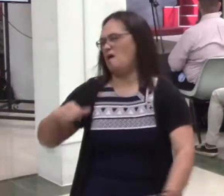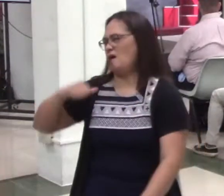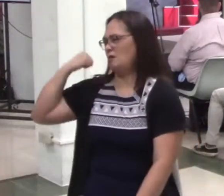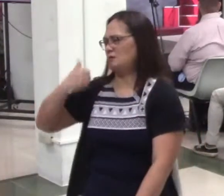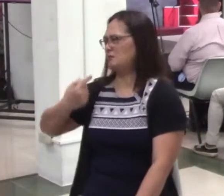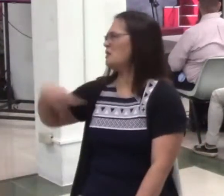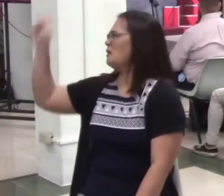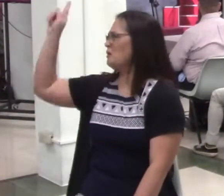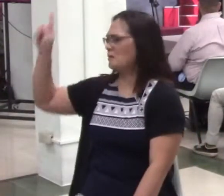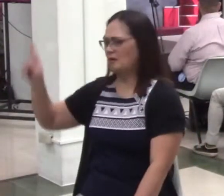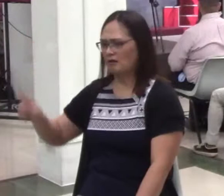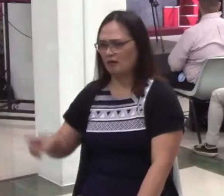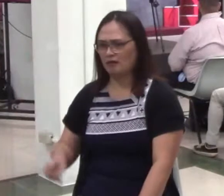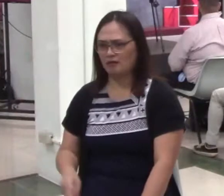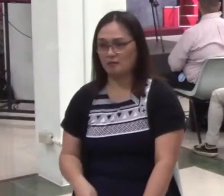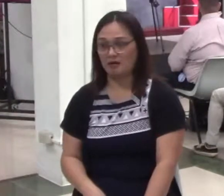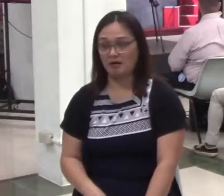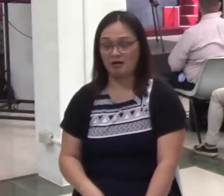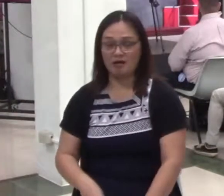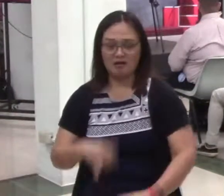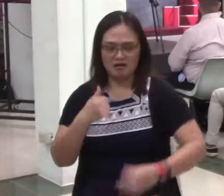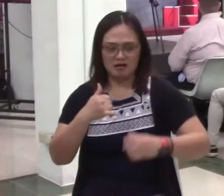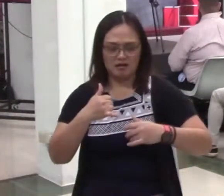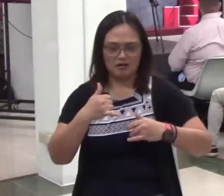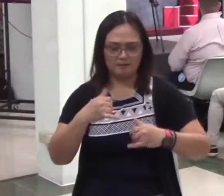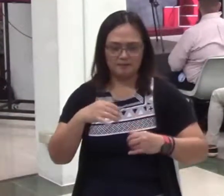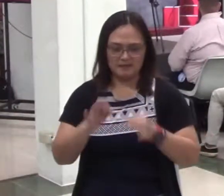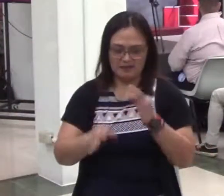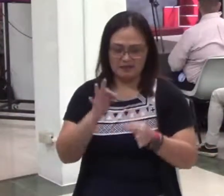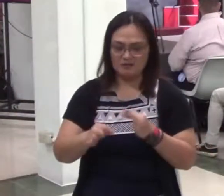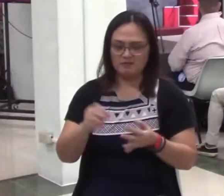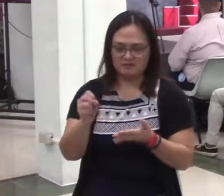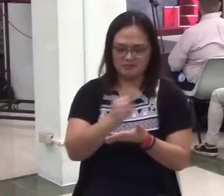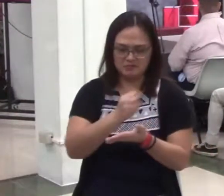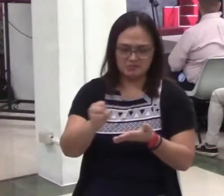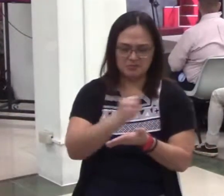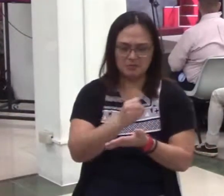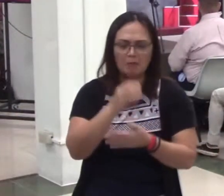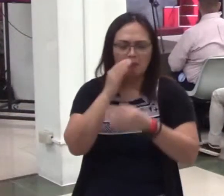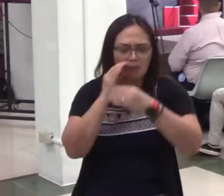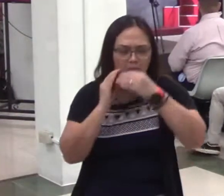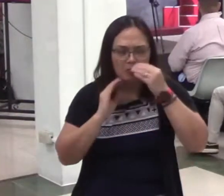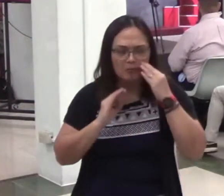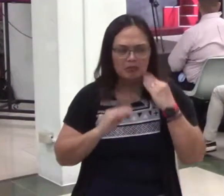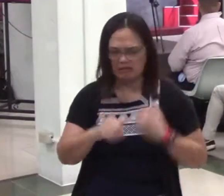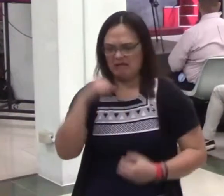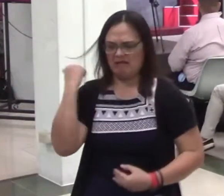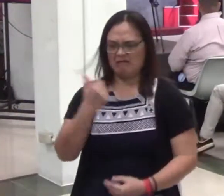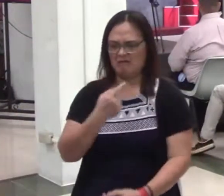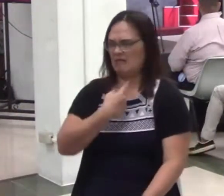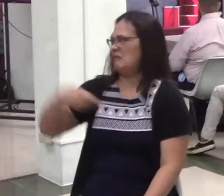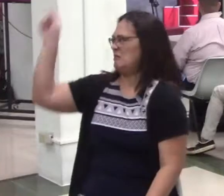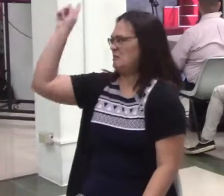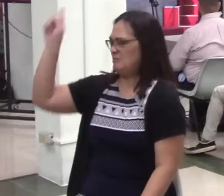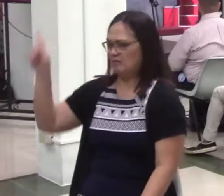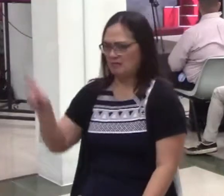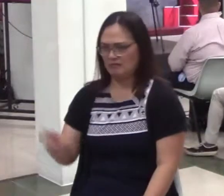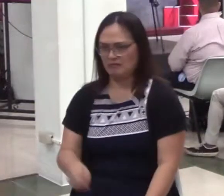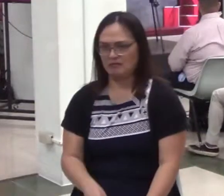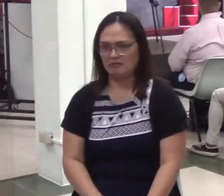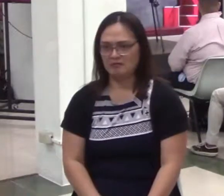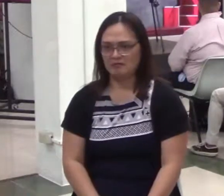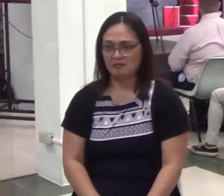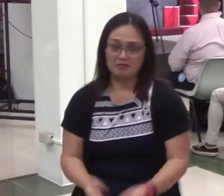but the greater thing is the indwelling Christ. Amen? Because of the indwelling Christ,